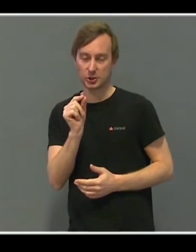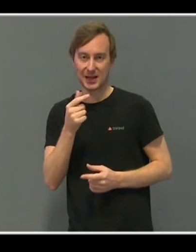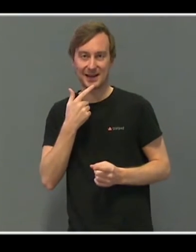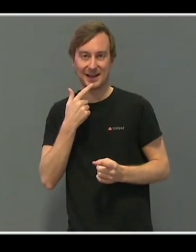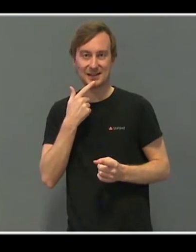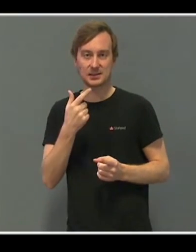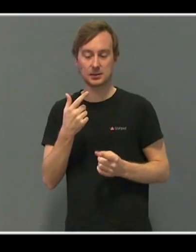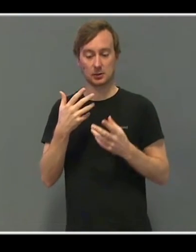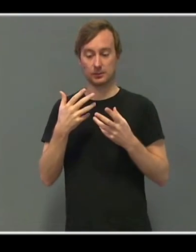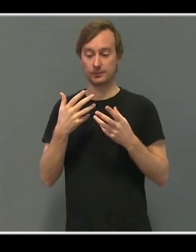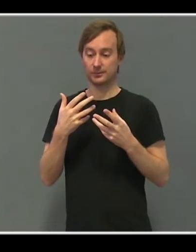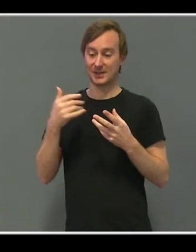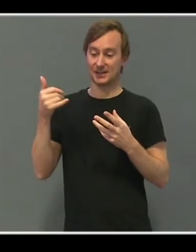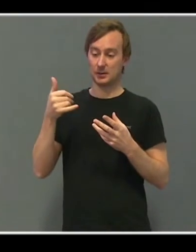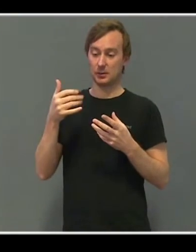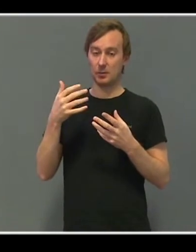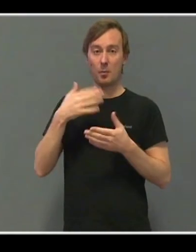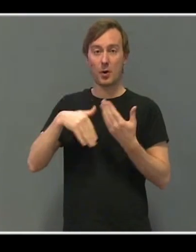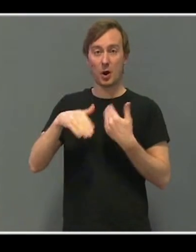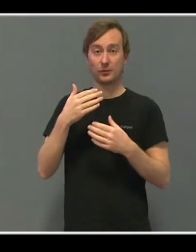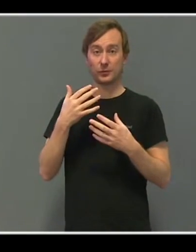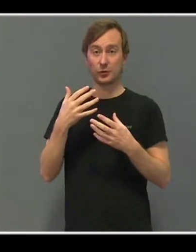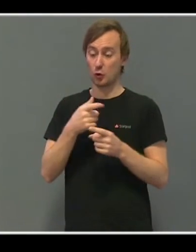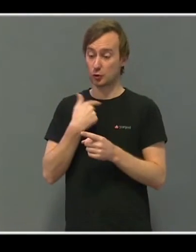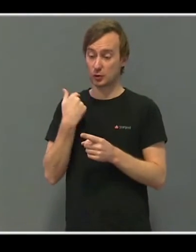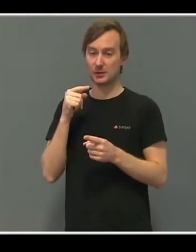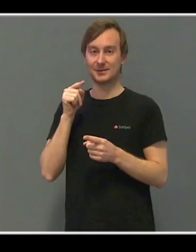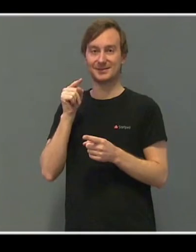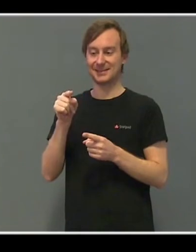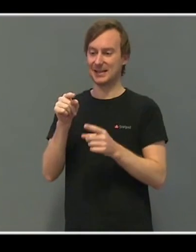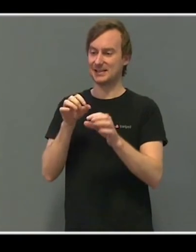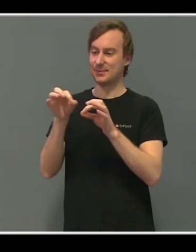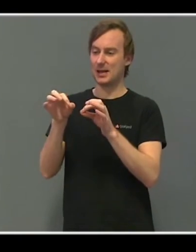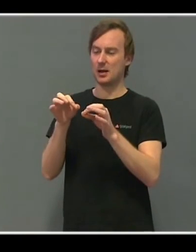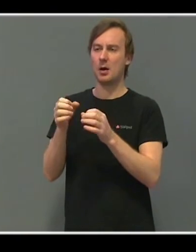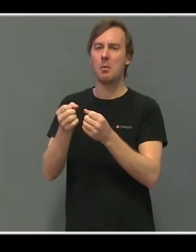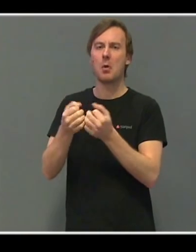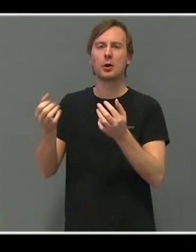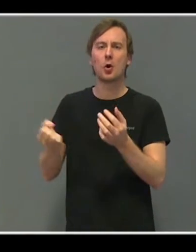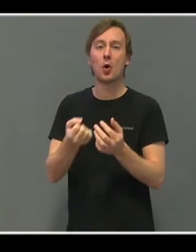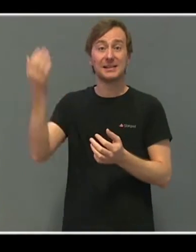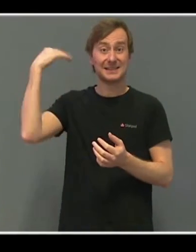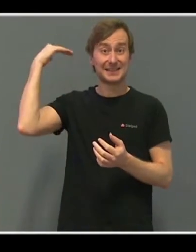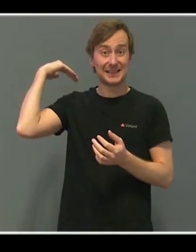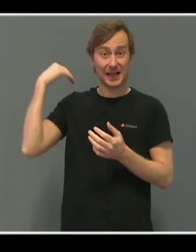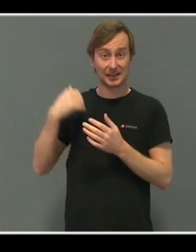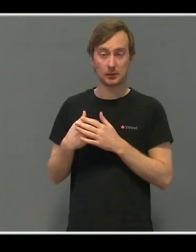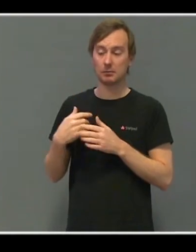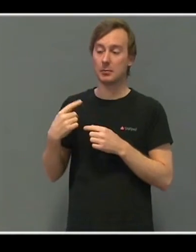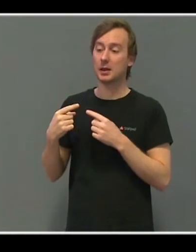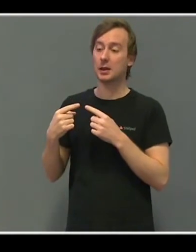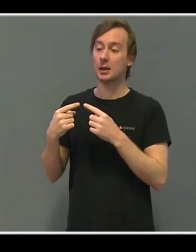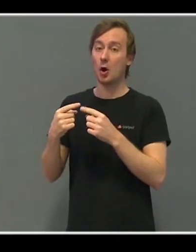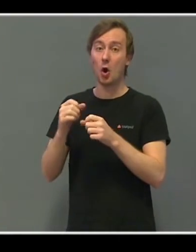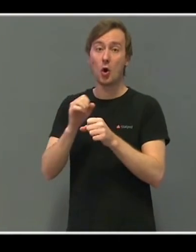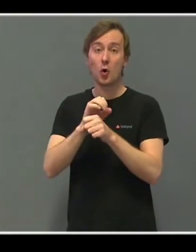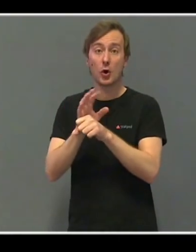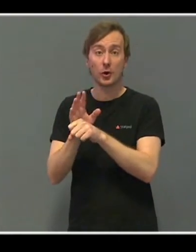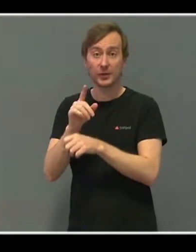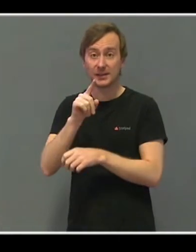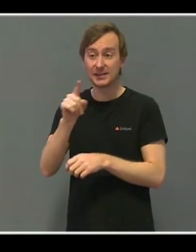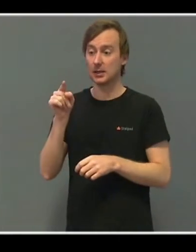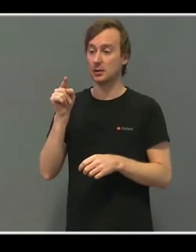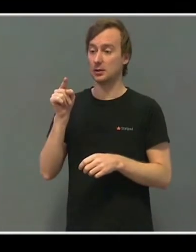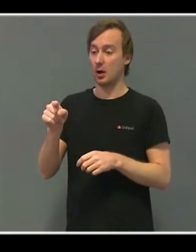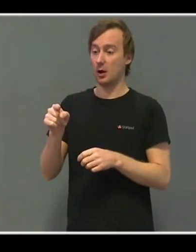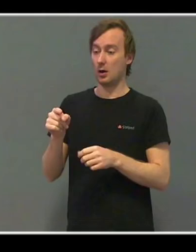sånn rart spill. Kjempe, det kom for mange år siden, men eksploderte under korona, viser